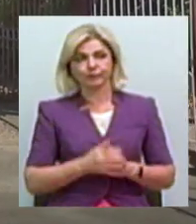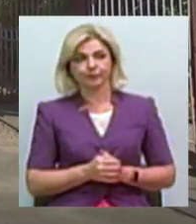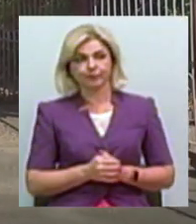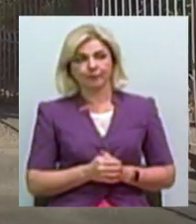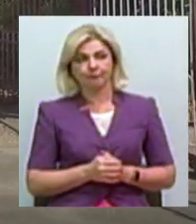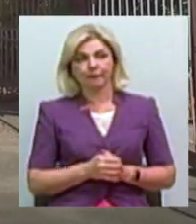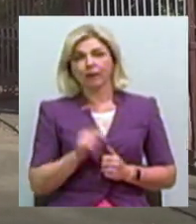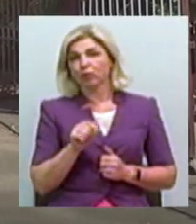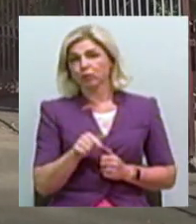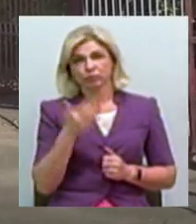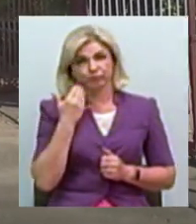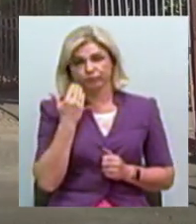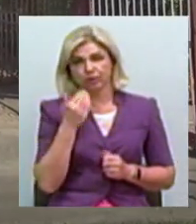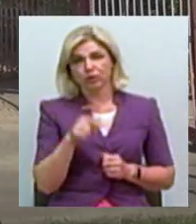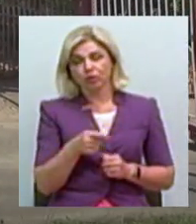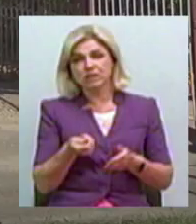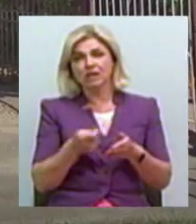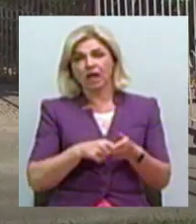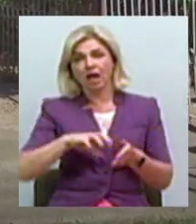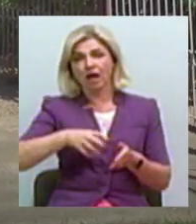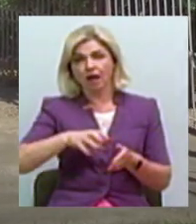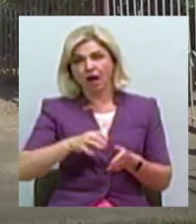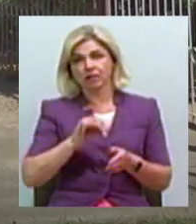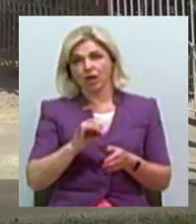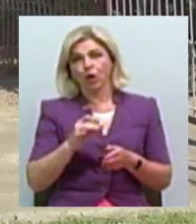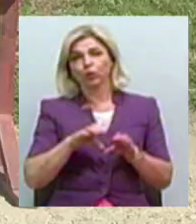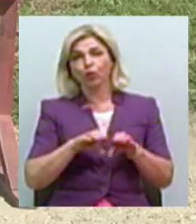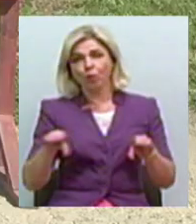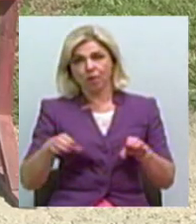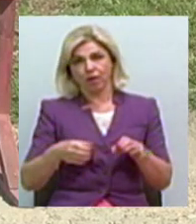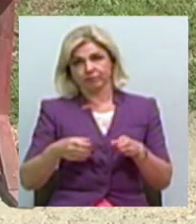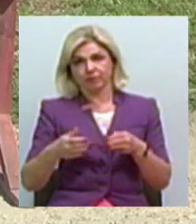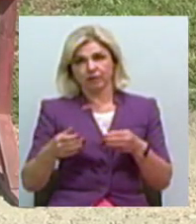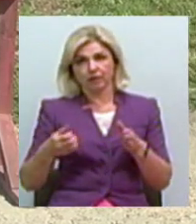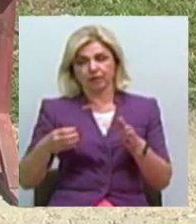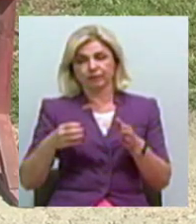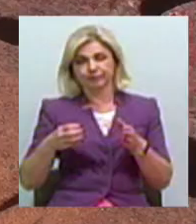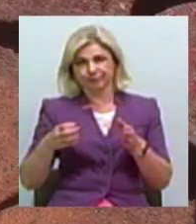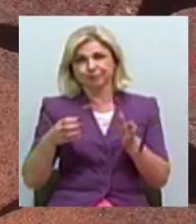«Тут що? Закрив кран, обрізав трубу і заглушив її. Все».